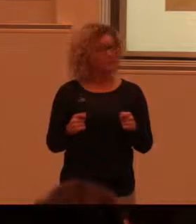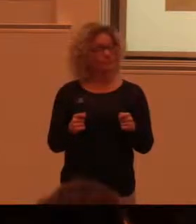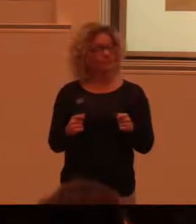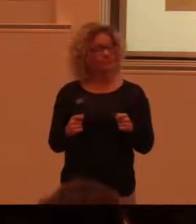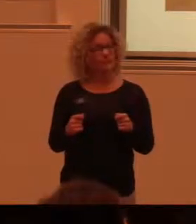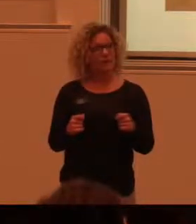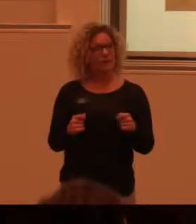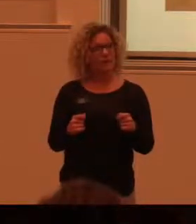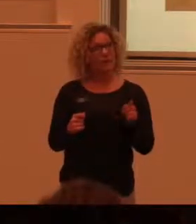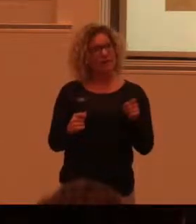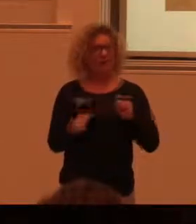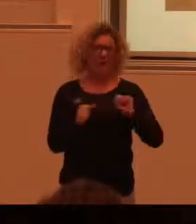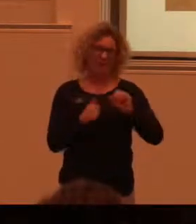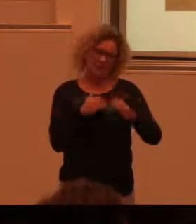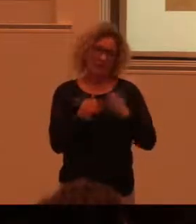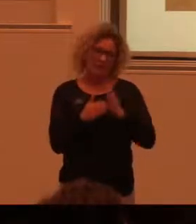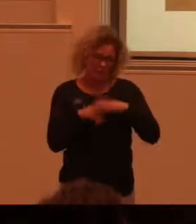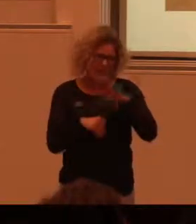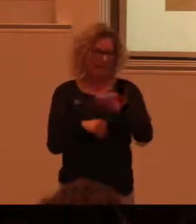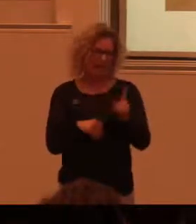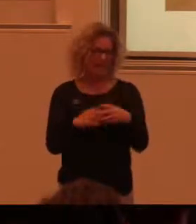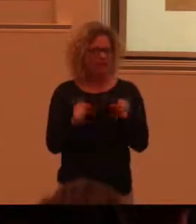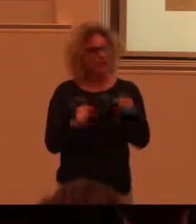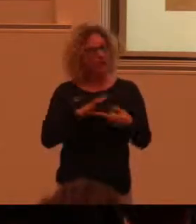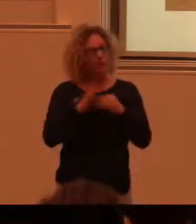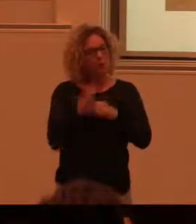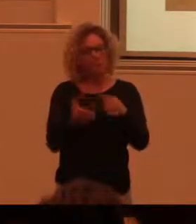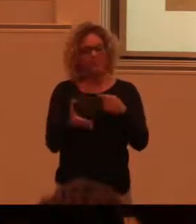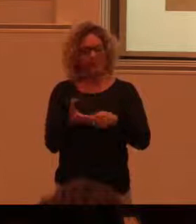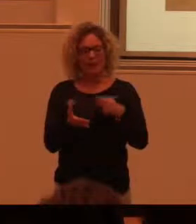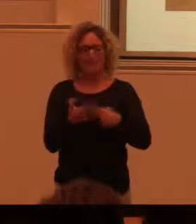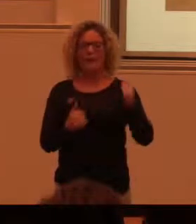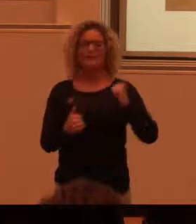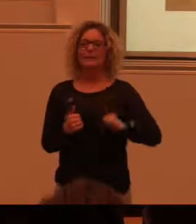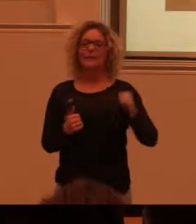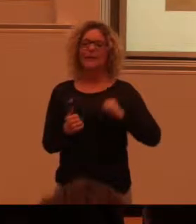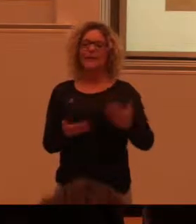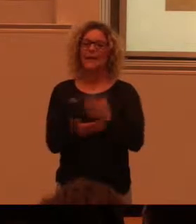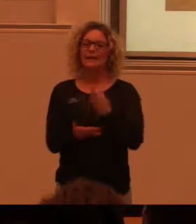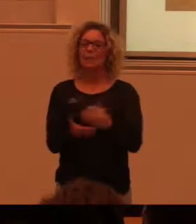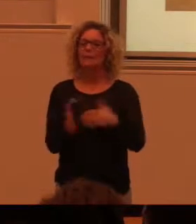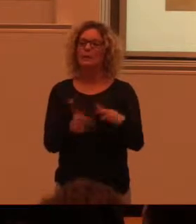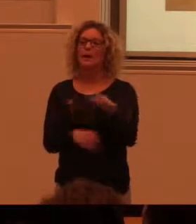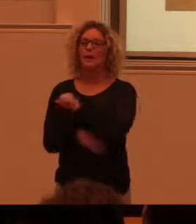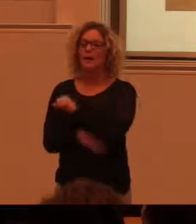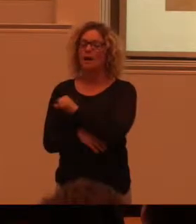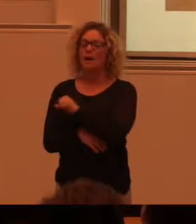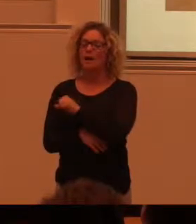också kommer tillbaka till lite bättre snart. Ett projekt som heter Tillgängligt landskap åt alla.